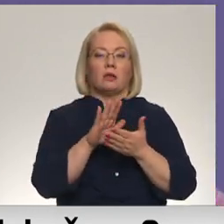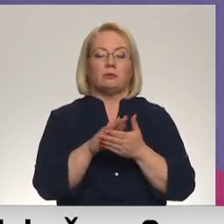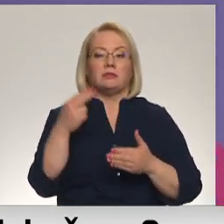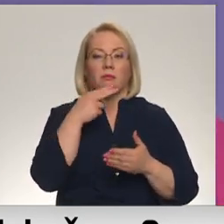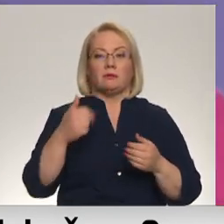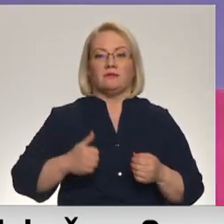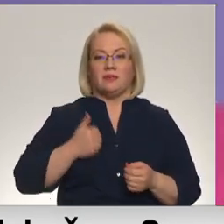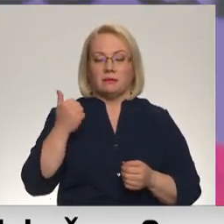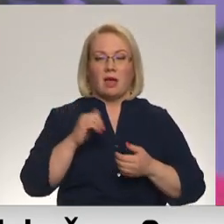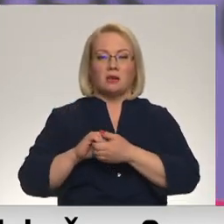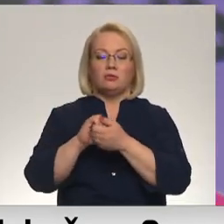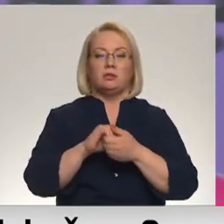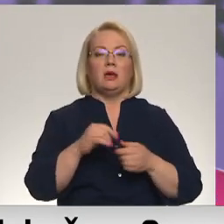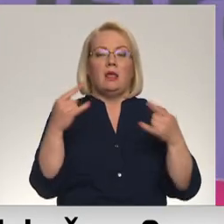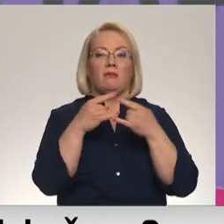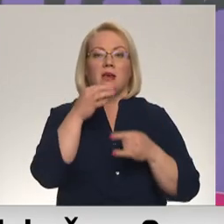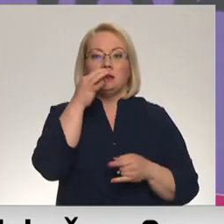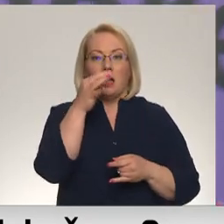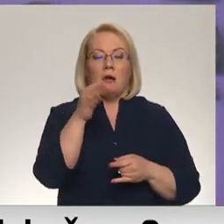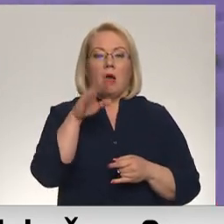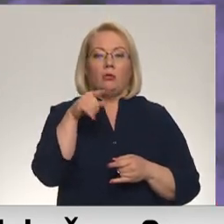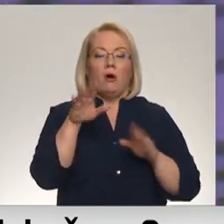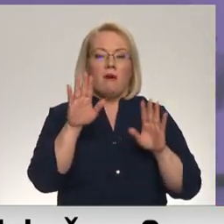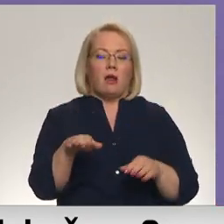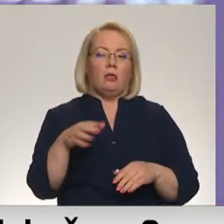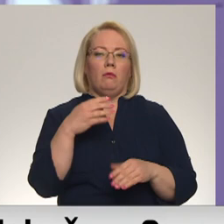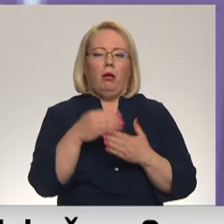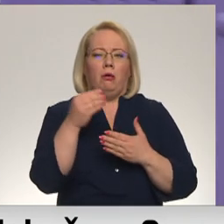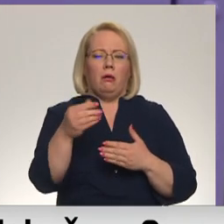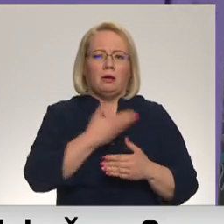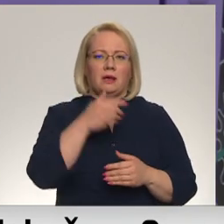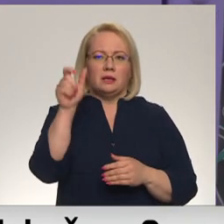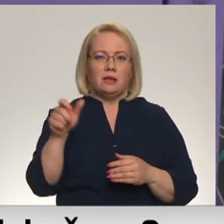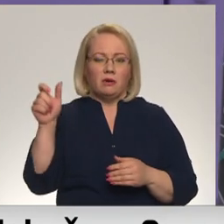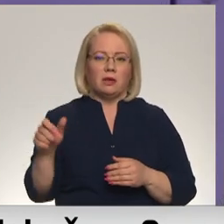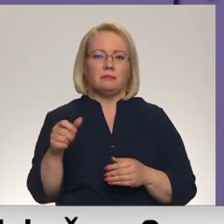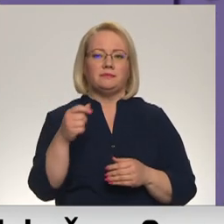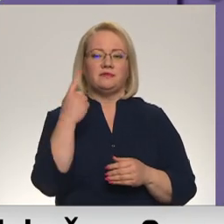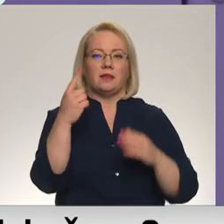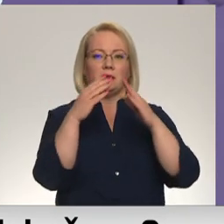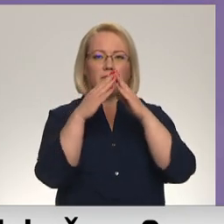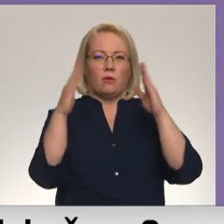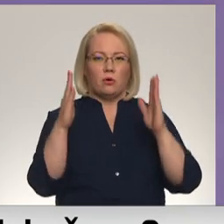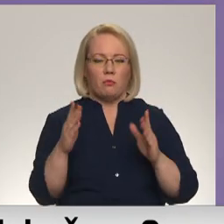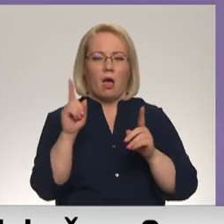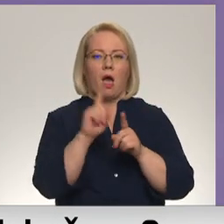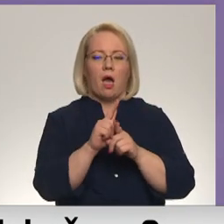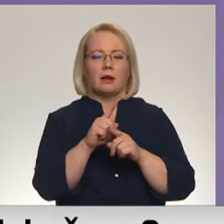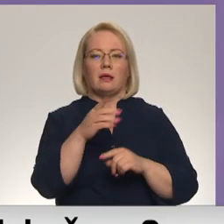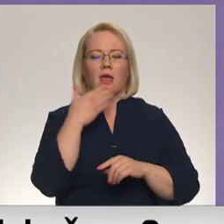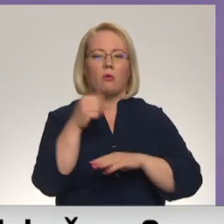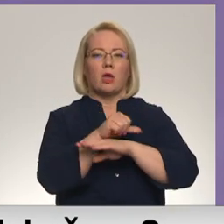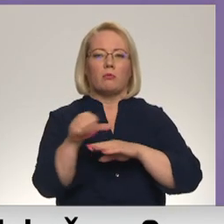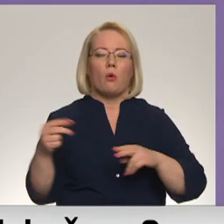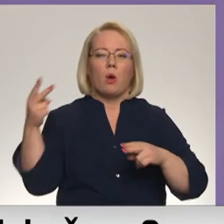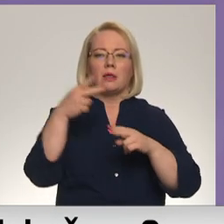uzņēmumās cēcīrē TV paušbažas, ka par to varētu nākties maksāt iedzīvotājiem. Viens no iemesliem ir arī ierobežotās iespējas